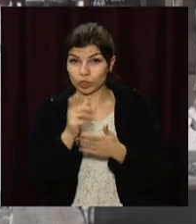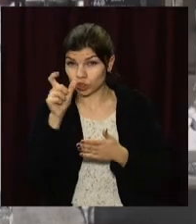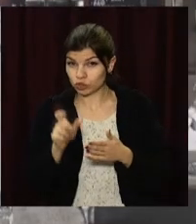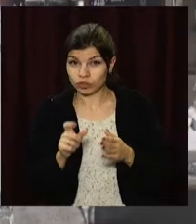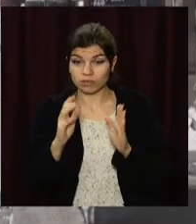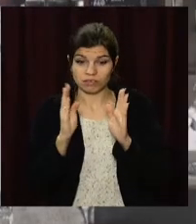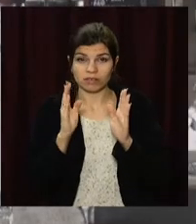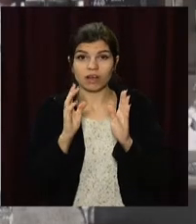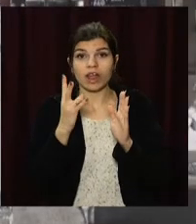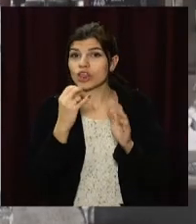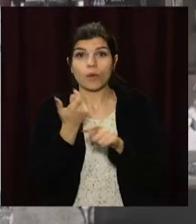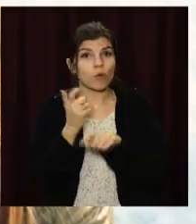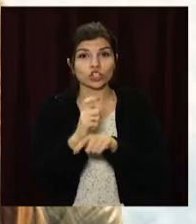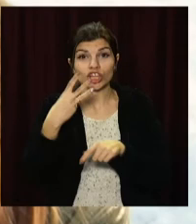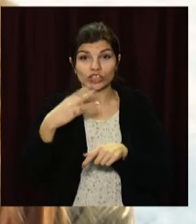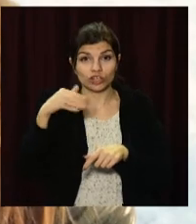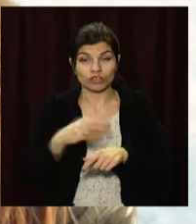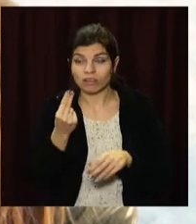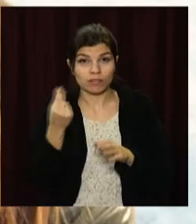перевищує 30 тисяч гривень.